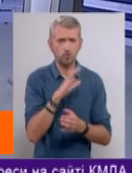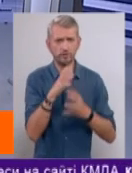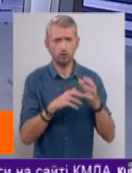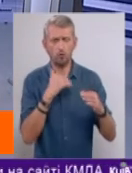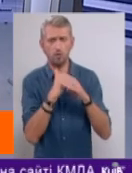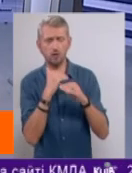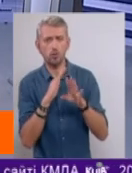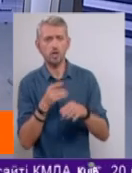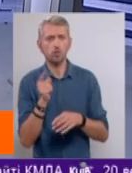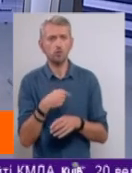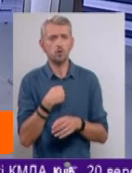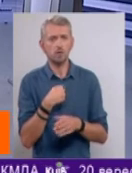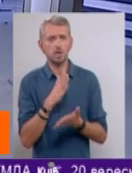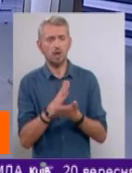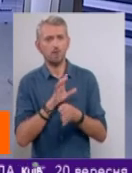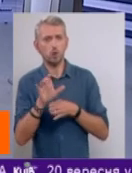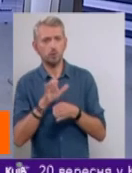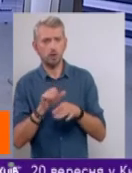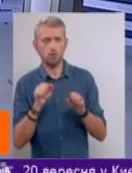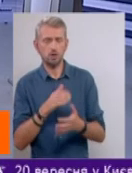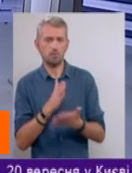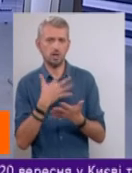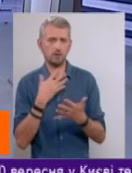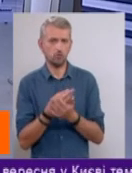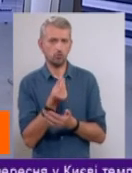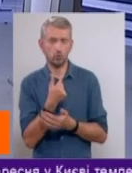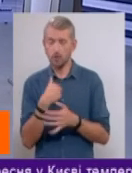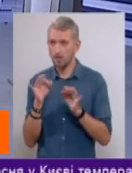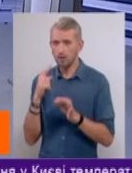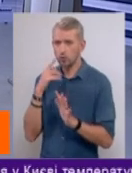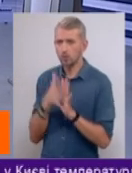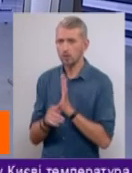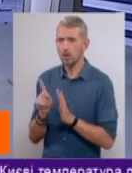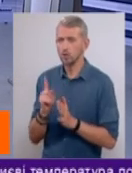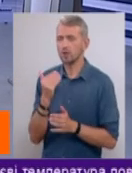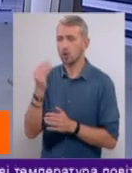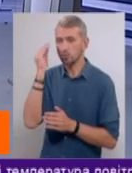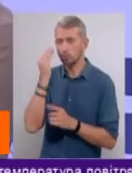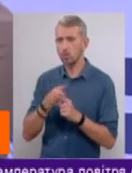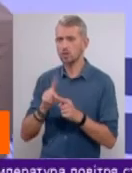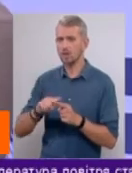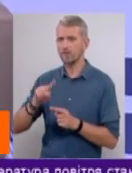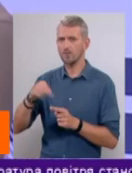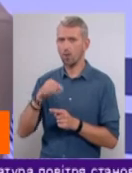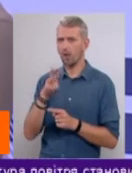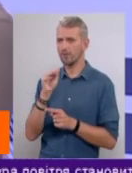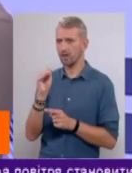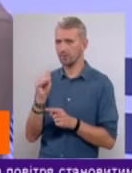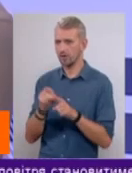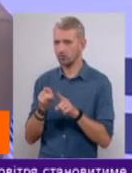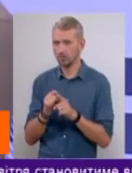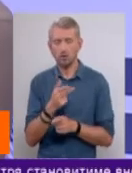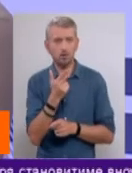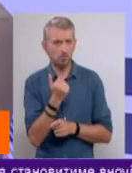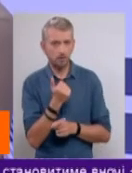паритету тільки тому, що ми є виробник і можемо мати власну ціну. Чекайте, я правильно зрозуміла, що, на вашу думку, це вимога МВФ, все ж таки,